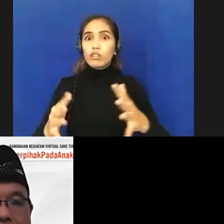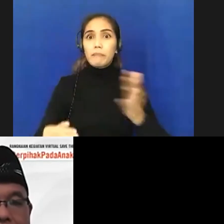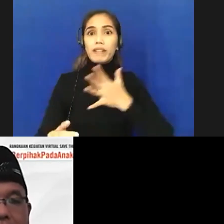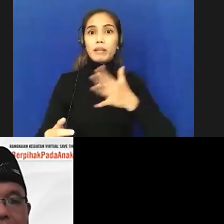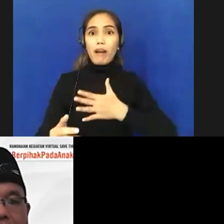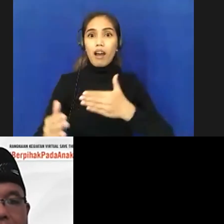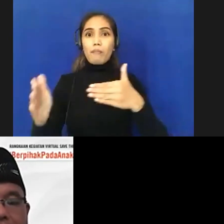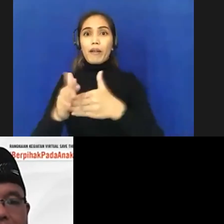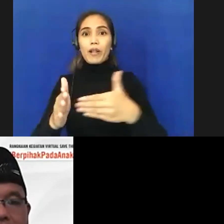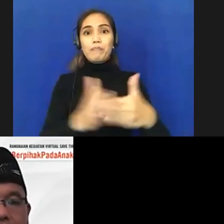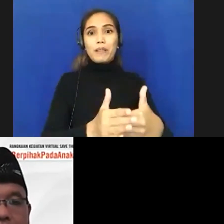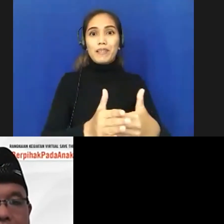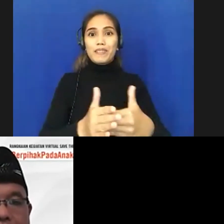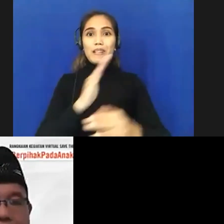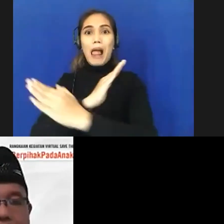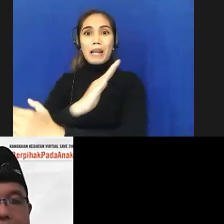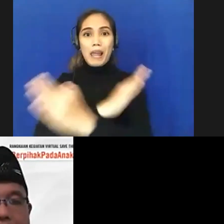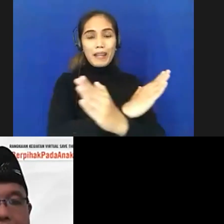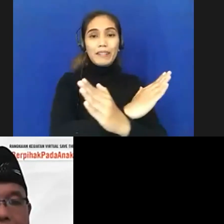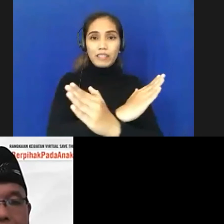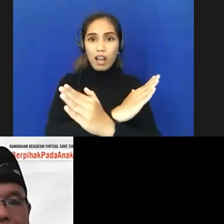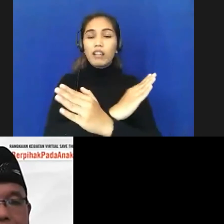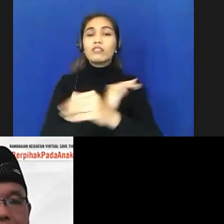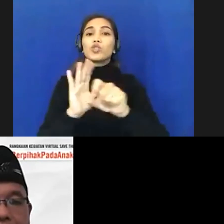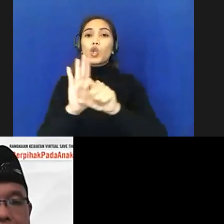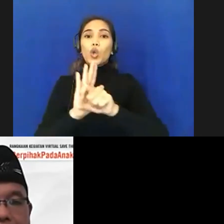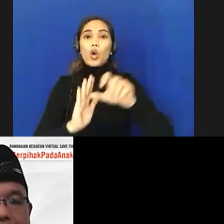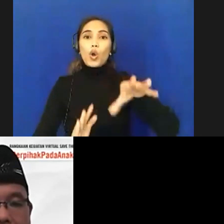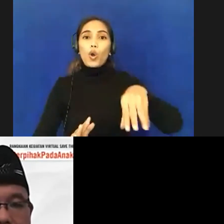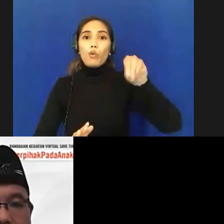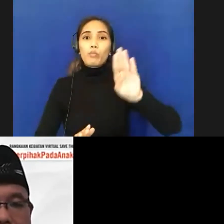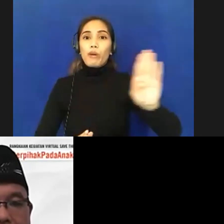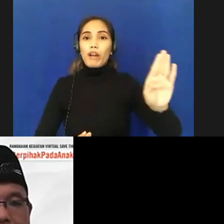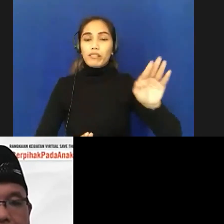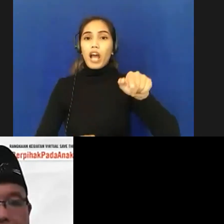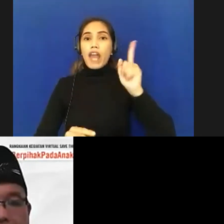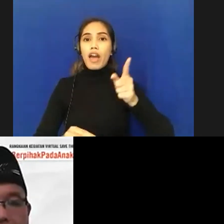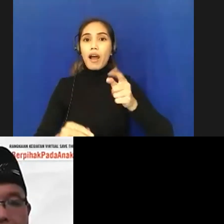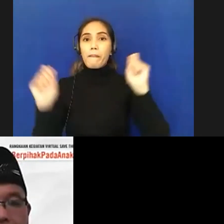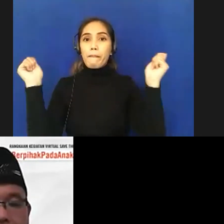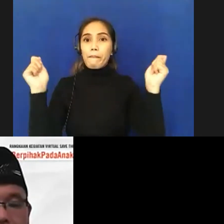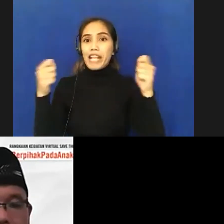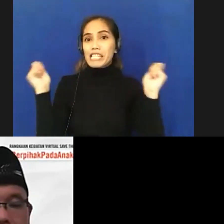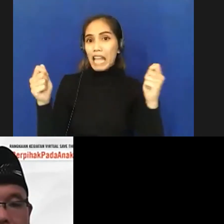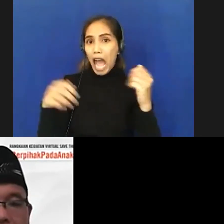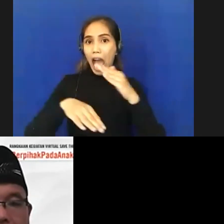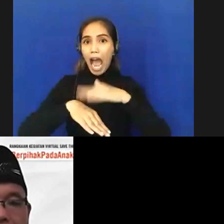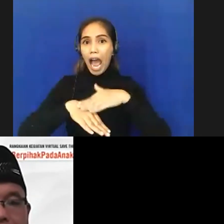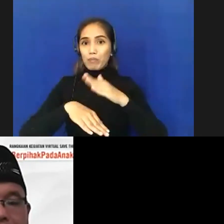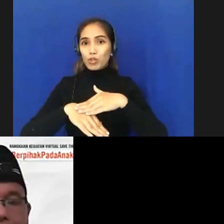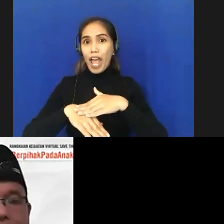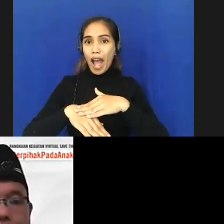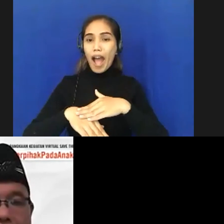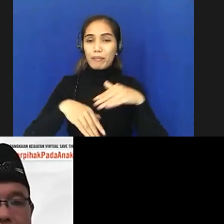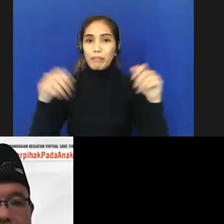contoh kalau kita disumba ada acara pesta adat ya katakanlah contoh yang sederhana